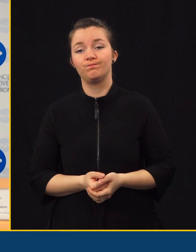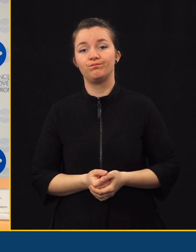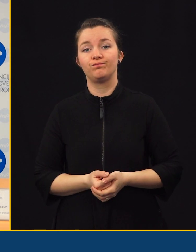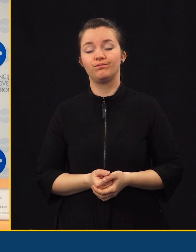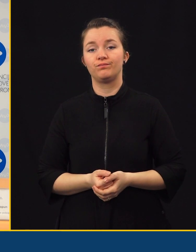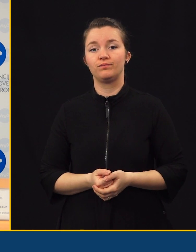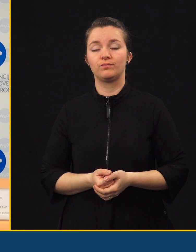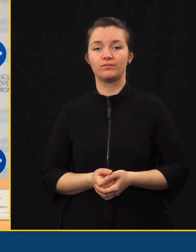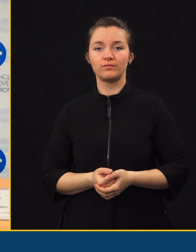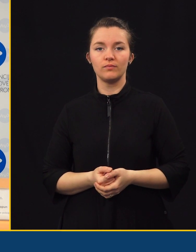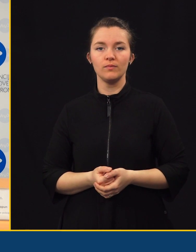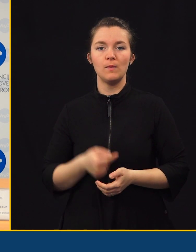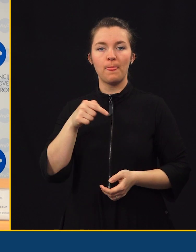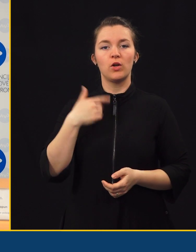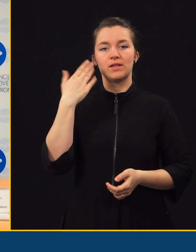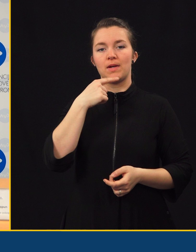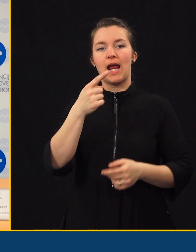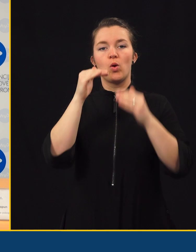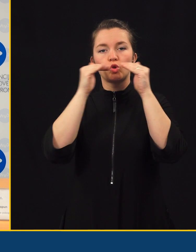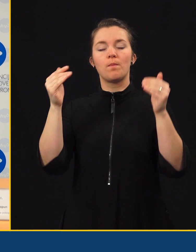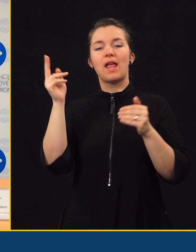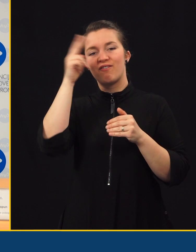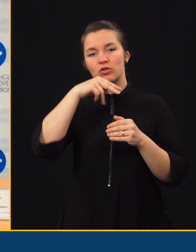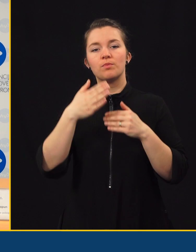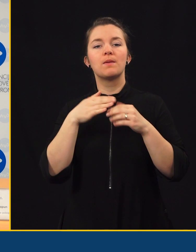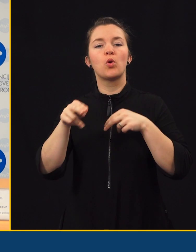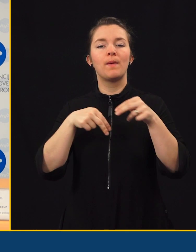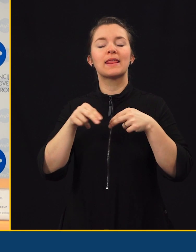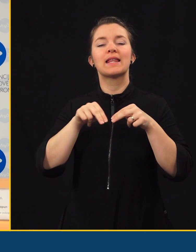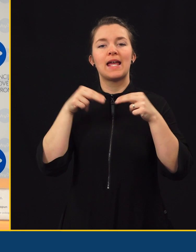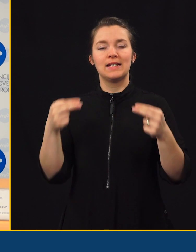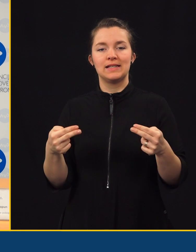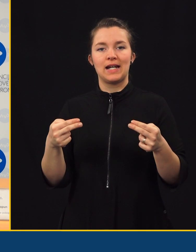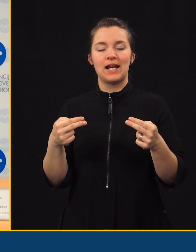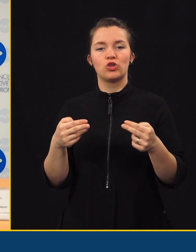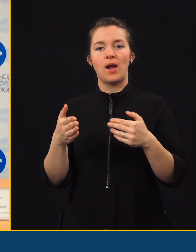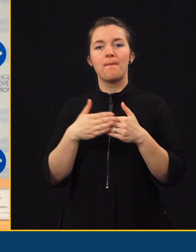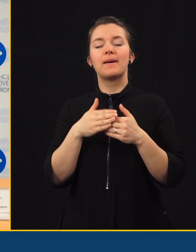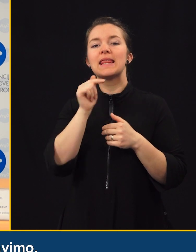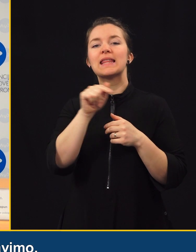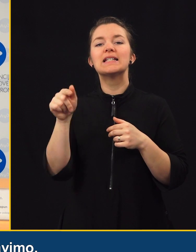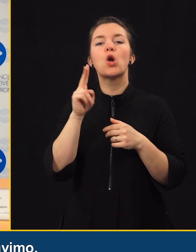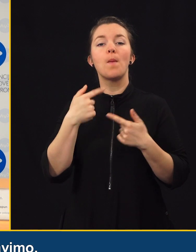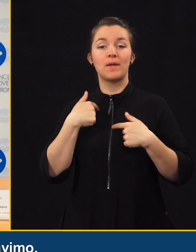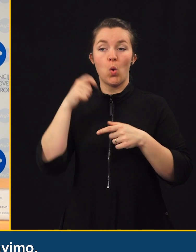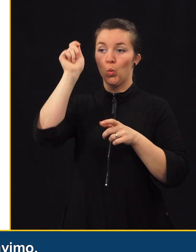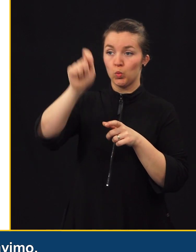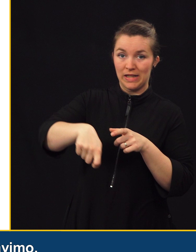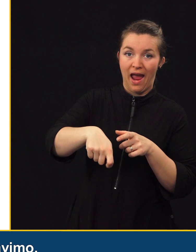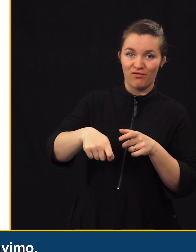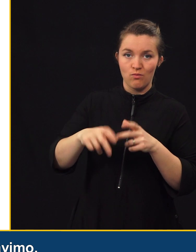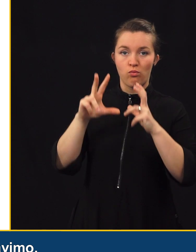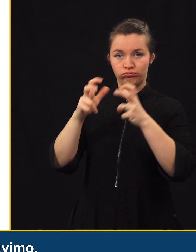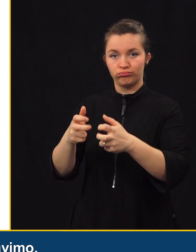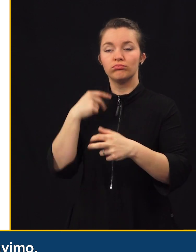Ja, tisto, kar sem rekel, stopnja vidjenosti je pri prometnih nesrečah. Pri tistih, ko jih mi ustavimo,